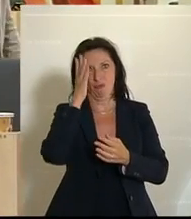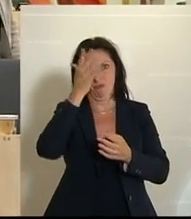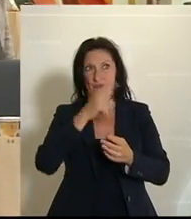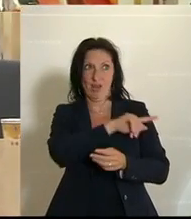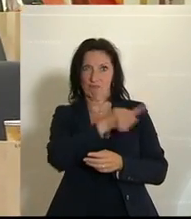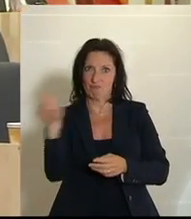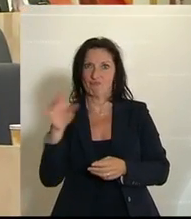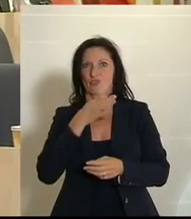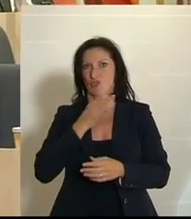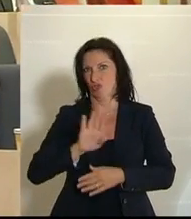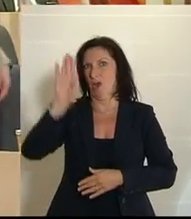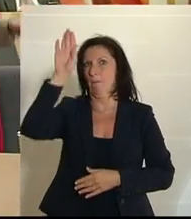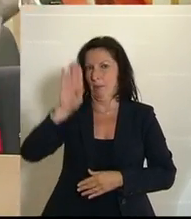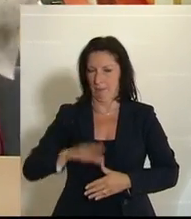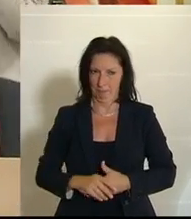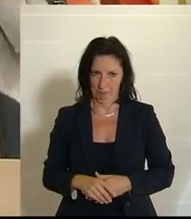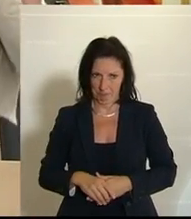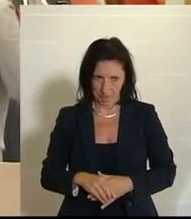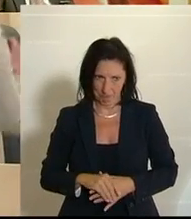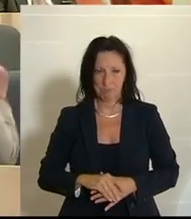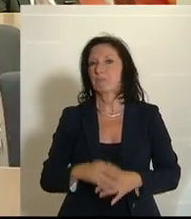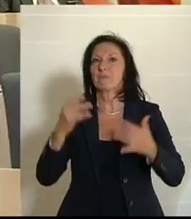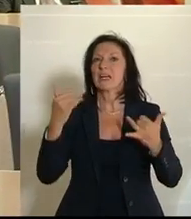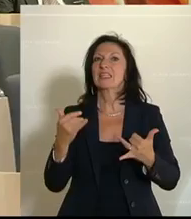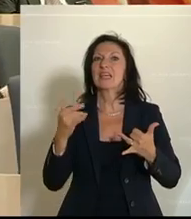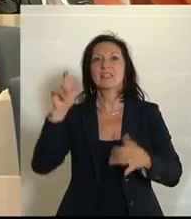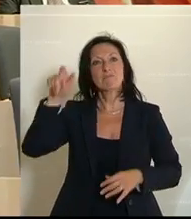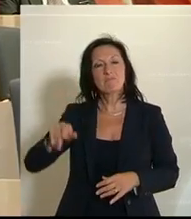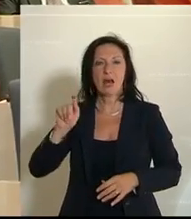Nächste Rednerin, Frau Abgeordnete Henrike Brandstötter.